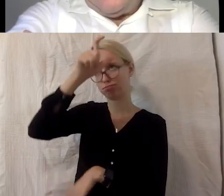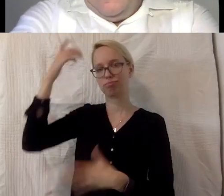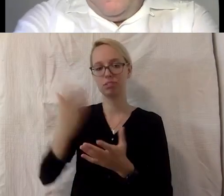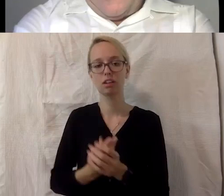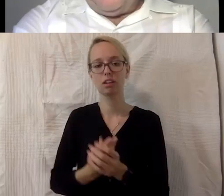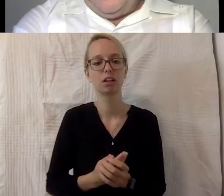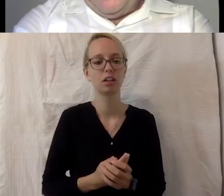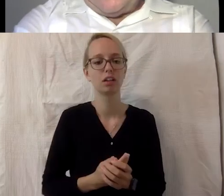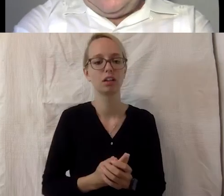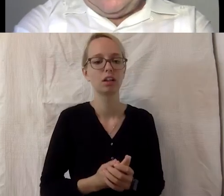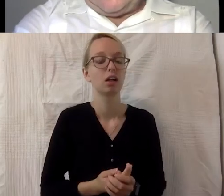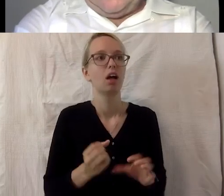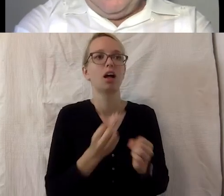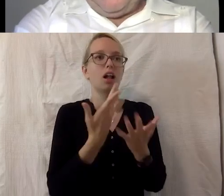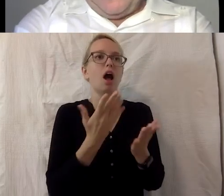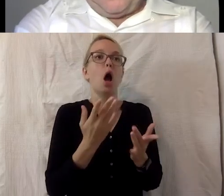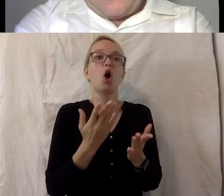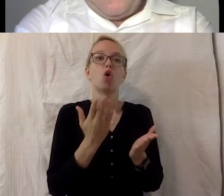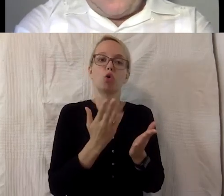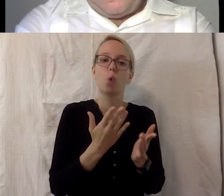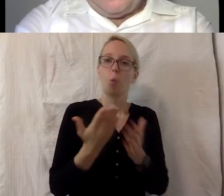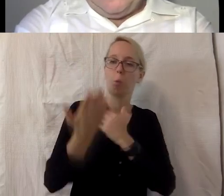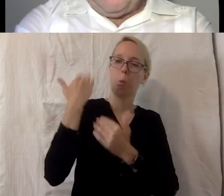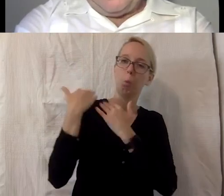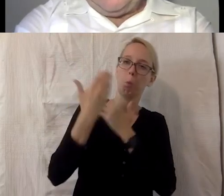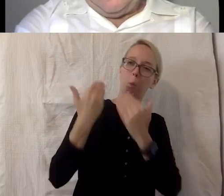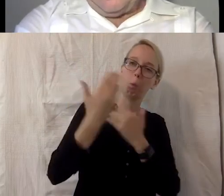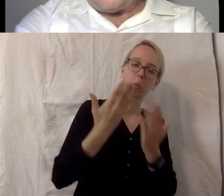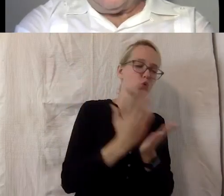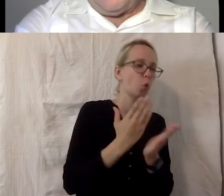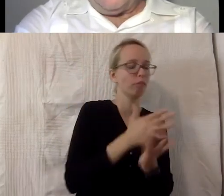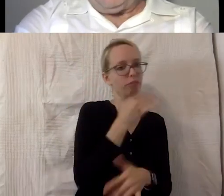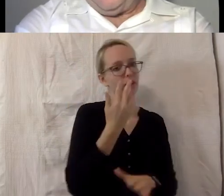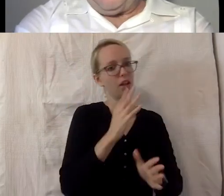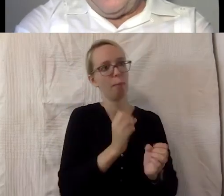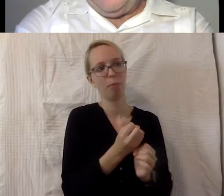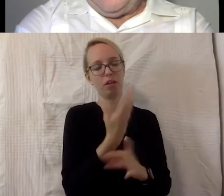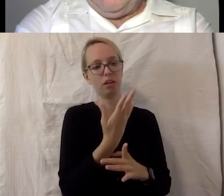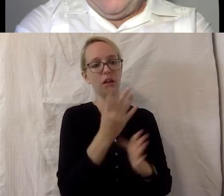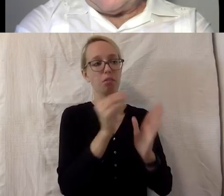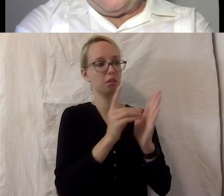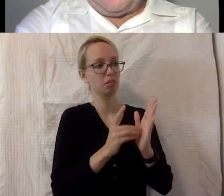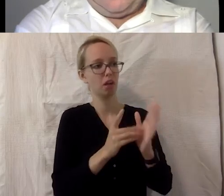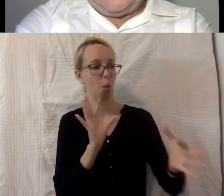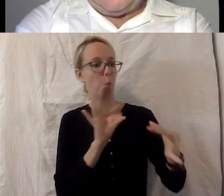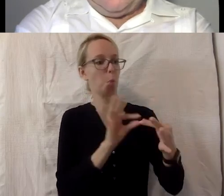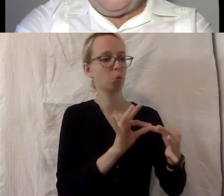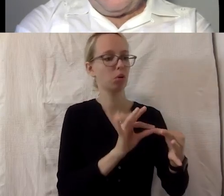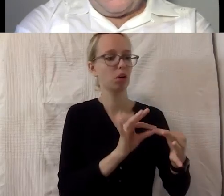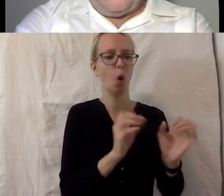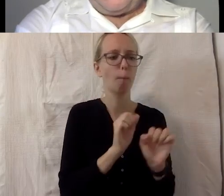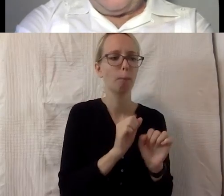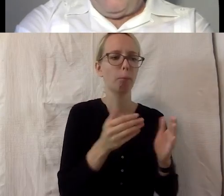da verdammt viel passiert. Also, jetzt, was so ethiklerer Zugang bei ihrer Freiheit im Netz angeht